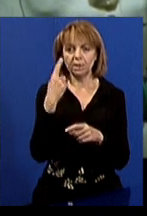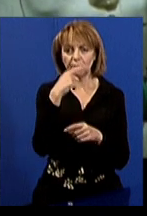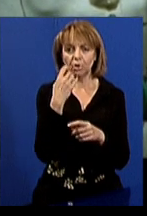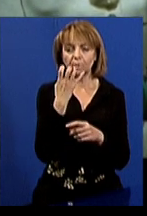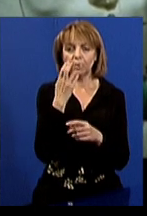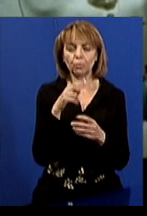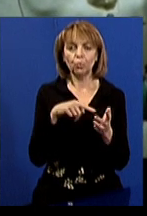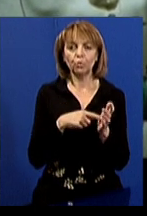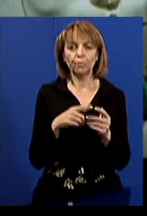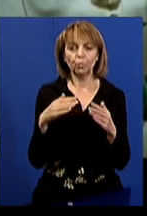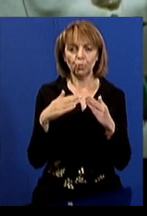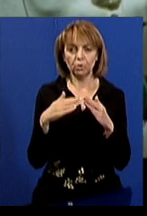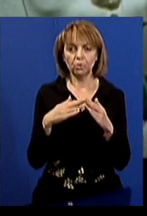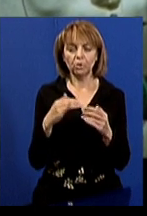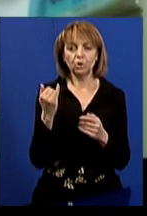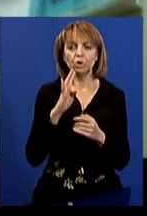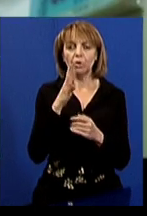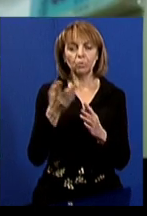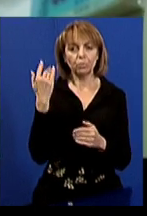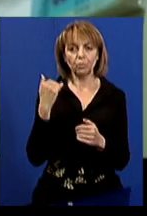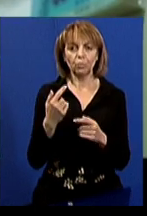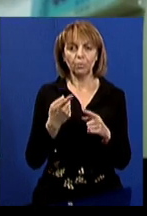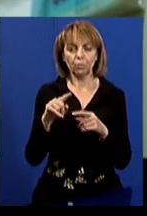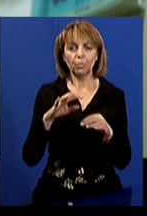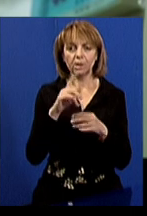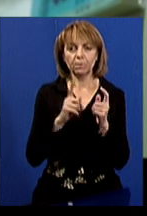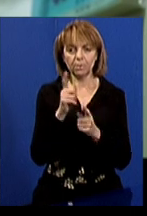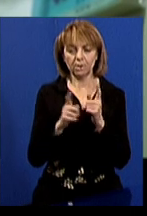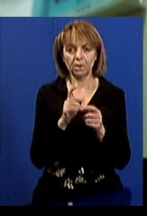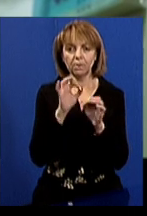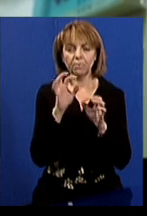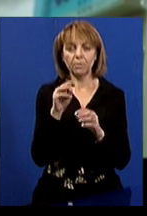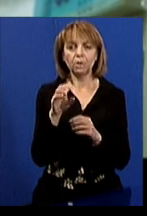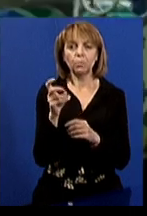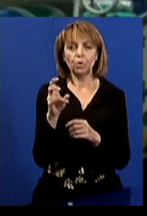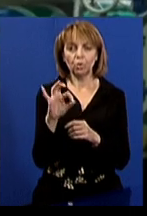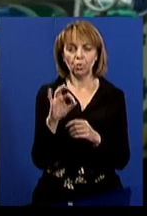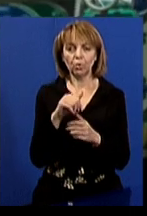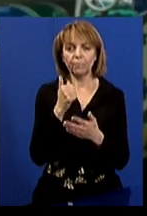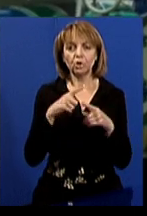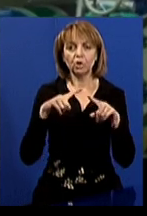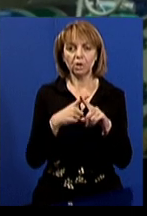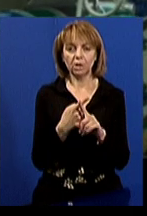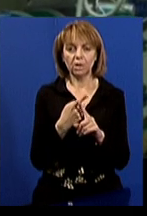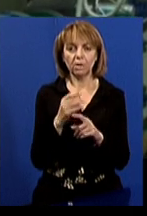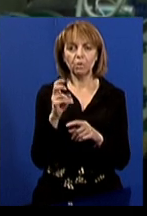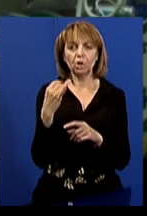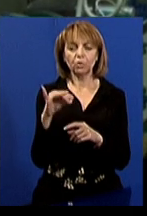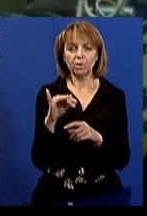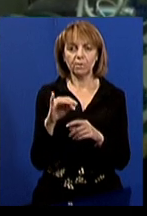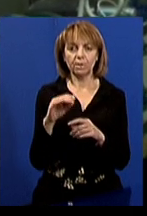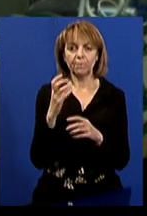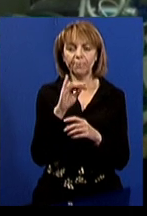тепловий пункт будинку. Чотири роки тому його реконструювали, розповідає Михайло Самойленко, головний інженер Немишлянської філії